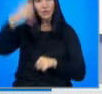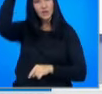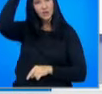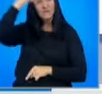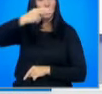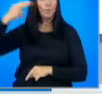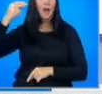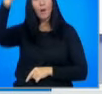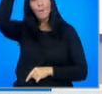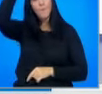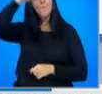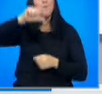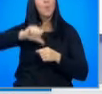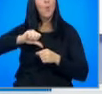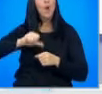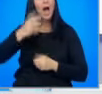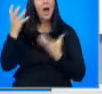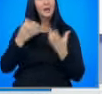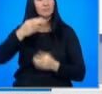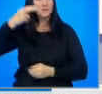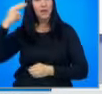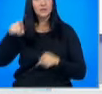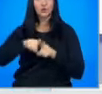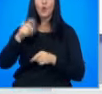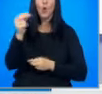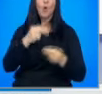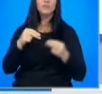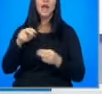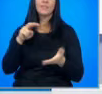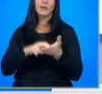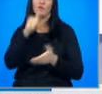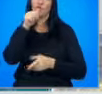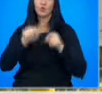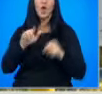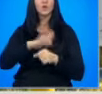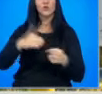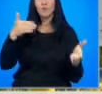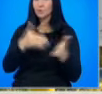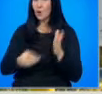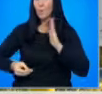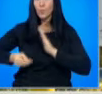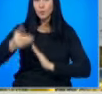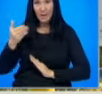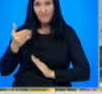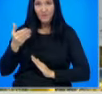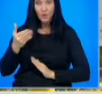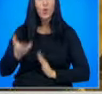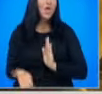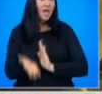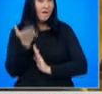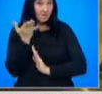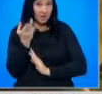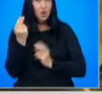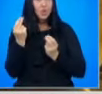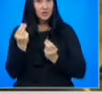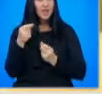държавната компания Булгаргаз, така и на Комисията за енергийно и водно регулиране. Основната причина за поскъпването и вдигането